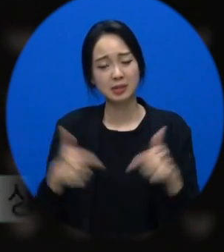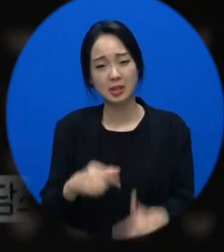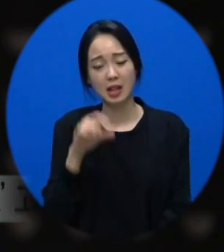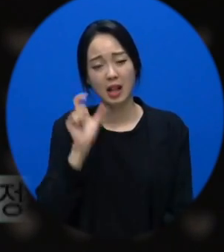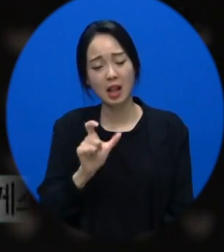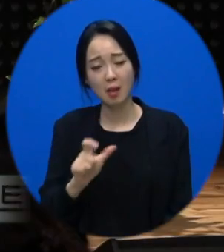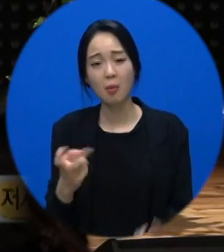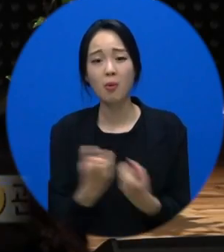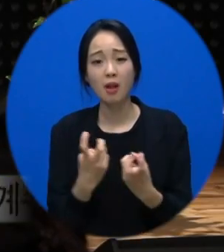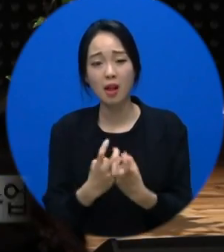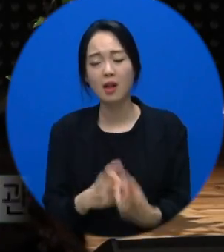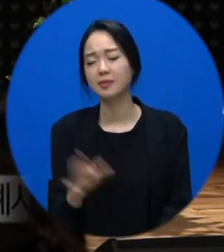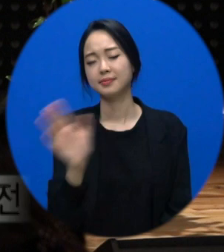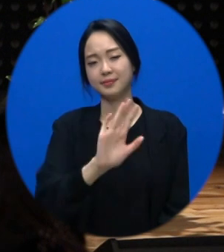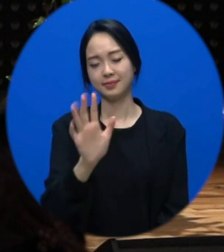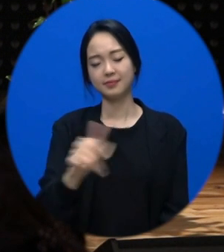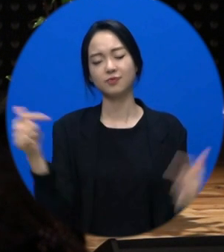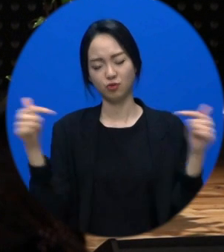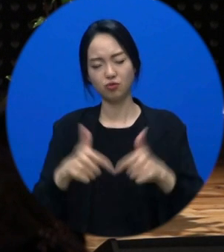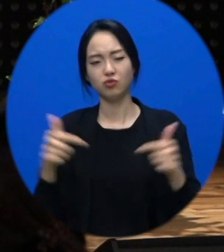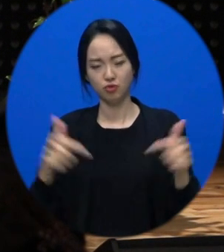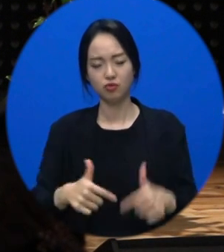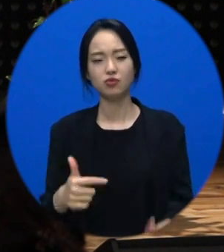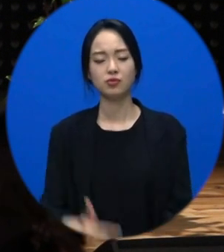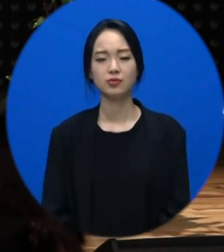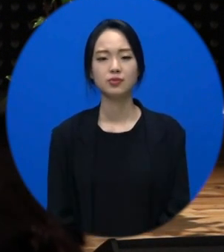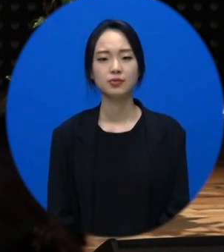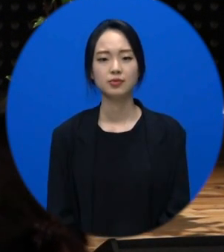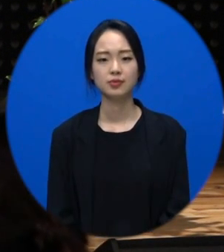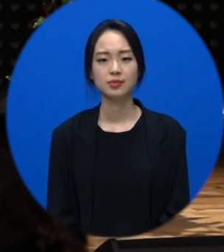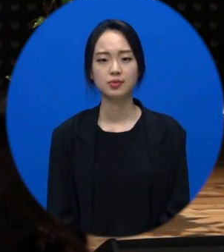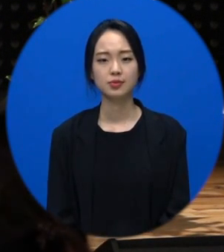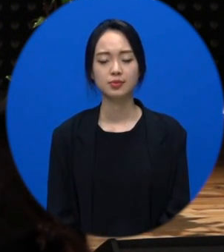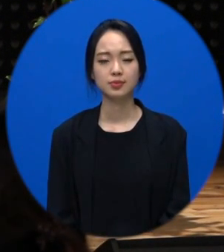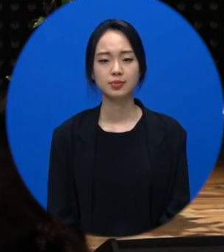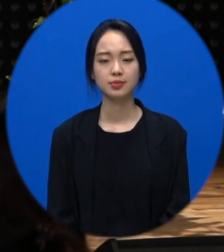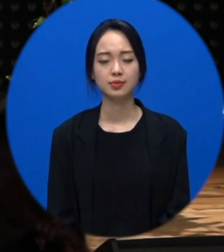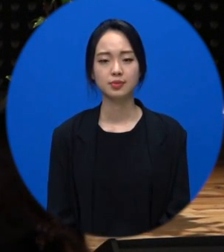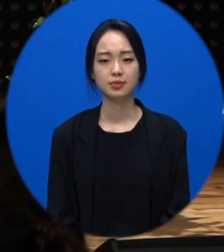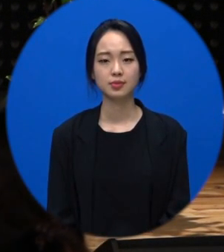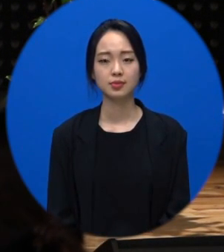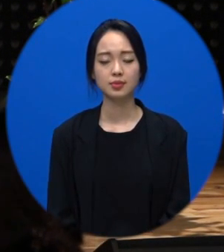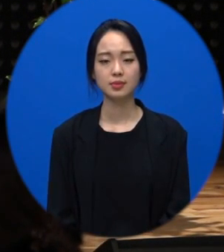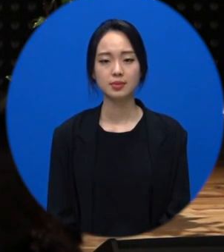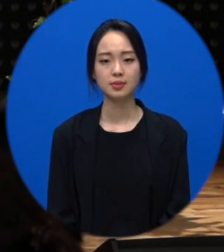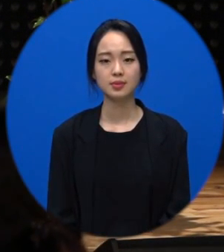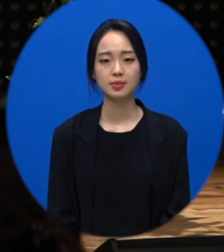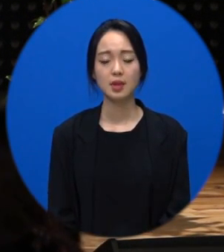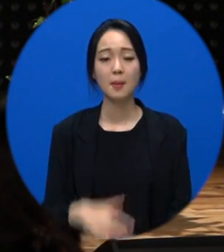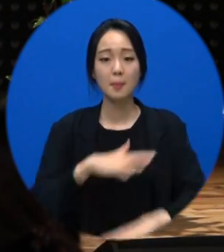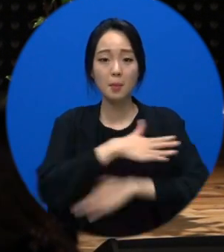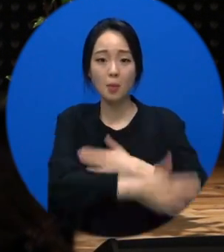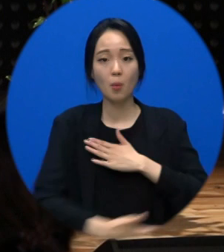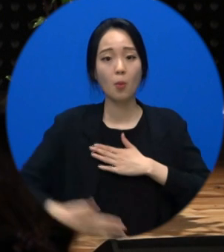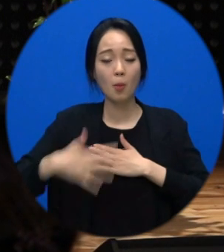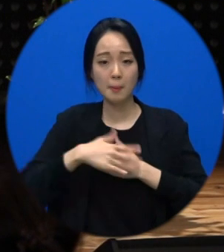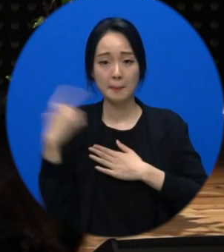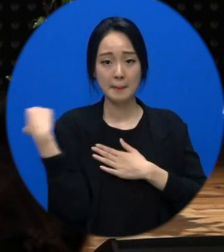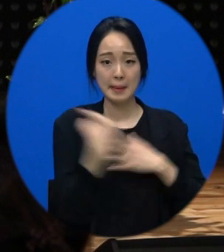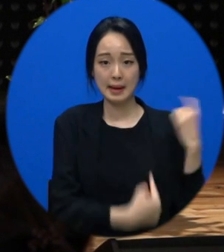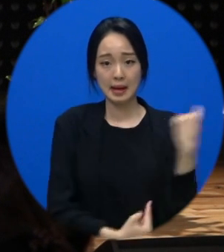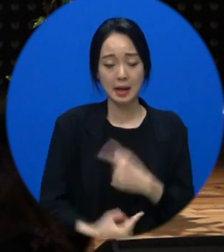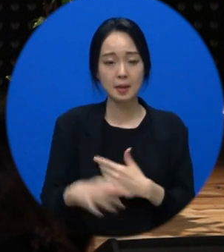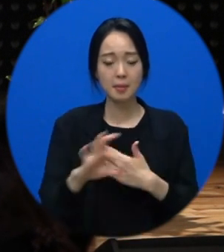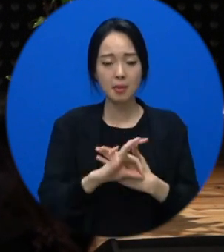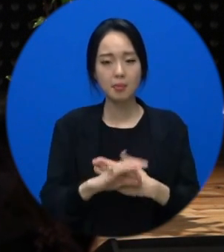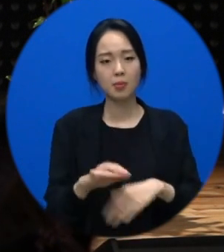하나 더. 자, 몸의 상처가 나면 지금 보이시는 것처럼 뭔가를 이렇게 덮어서 보호하시죠. 네. 네. 네.